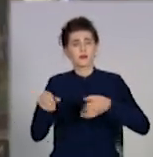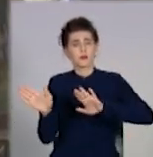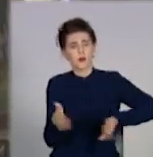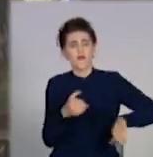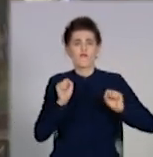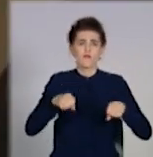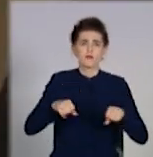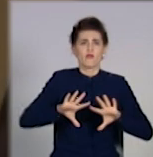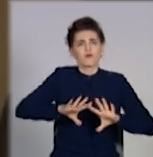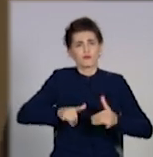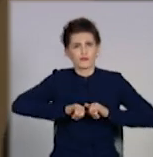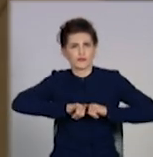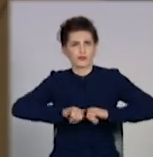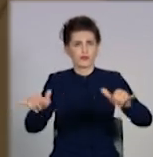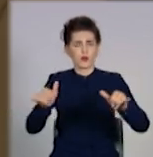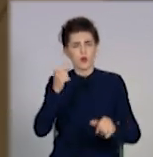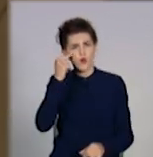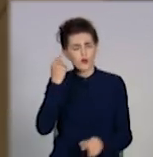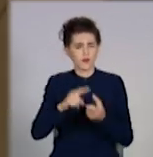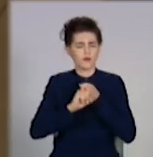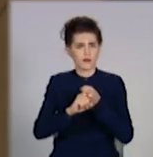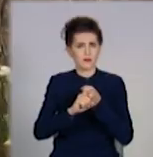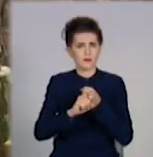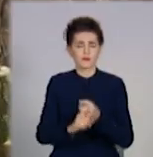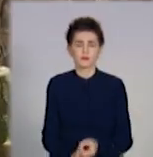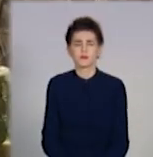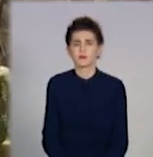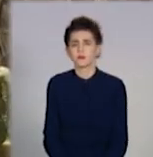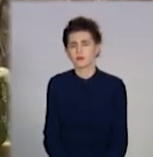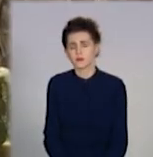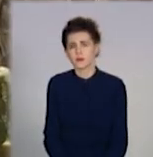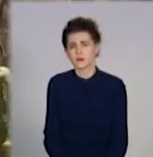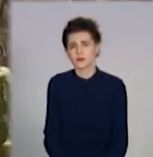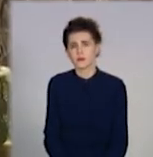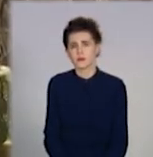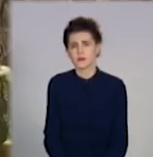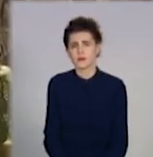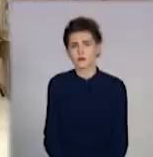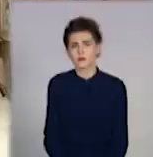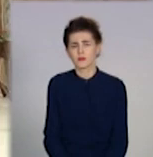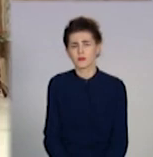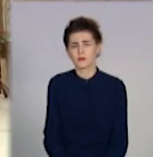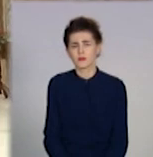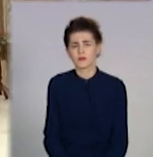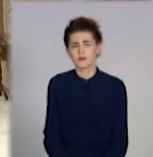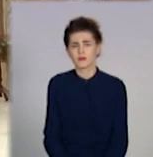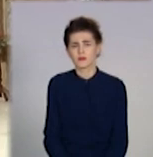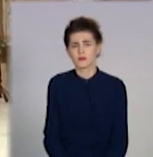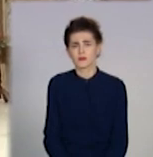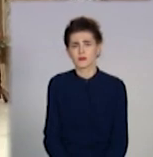сплеск захворюваності на COVID-19. Валерія Семічихіна, Олексій Куделя, Максим Запорожець, телеканал